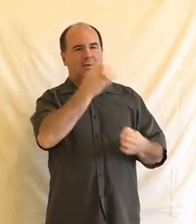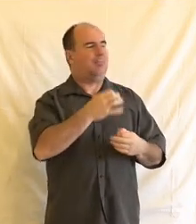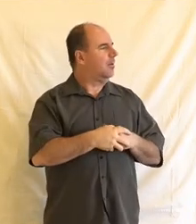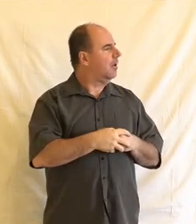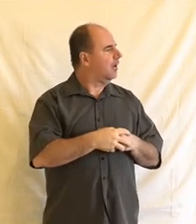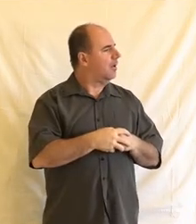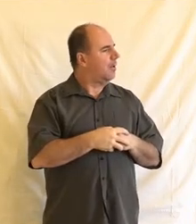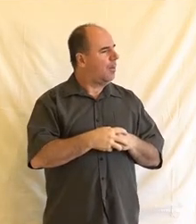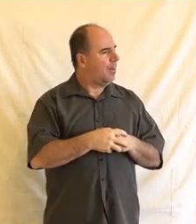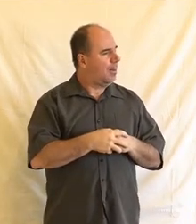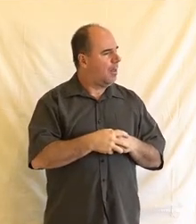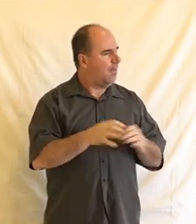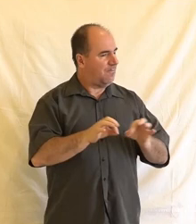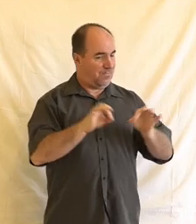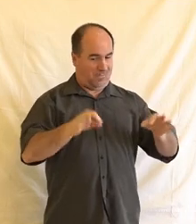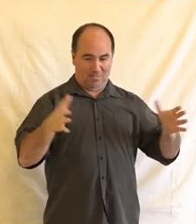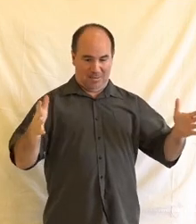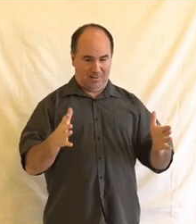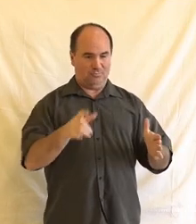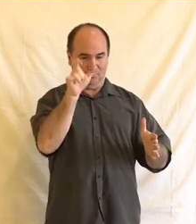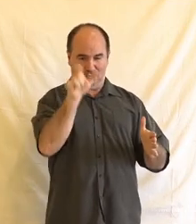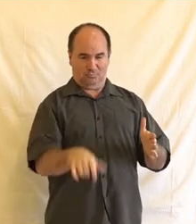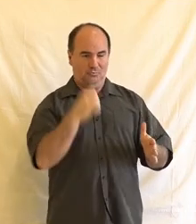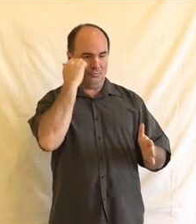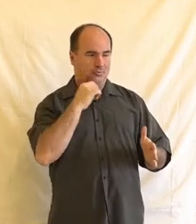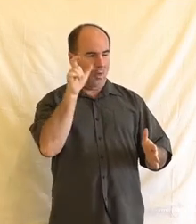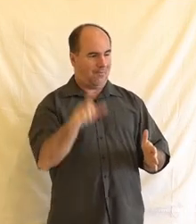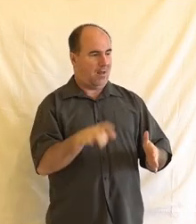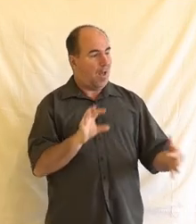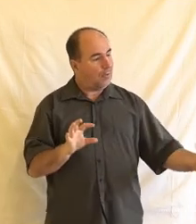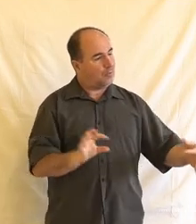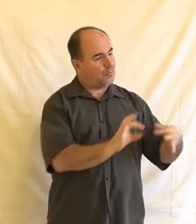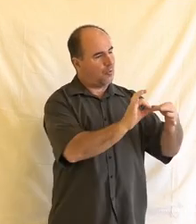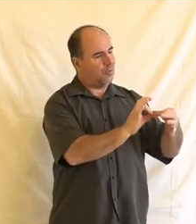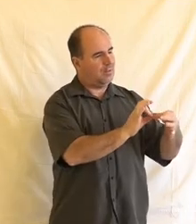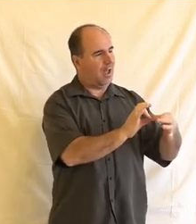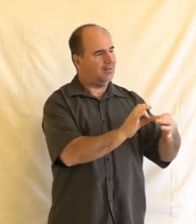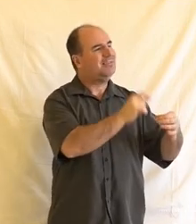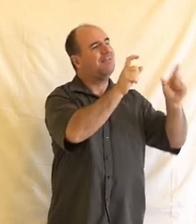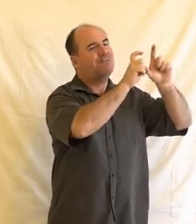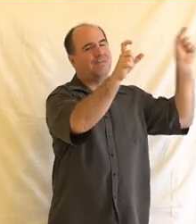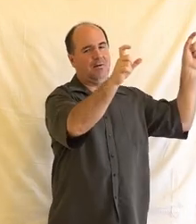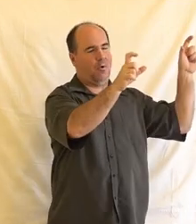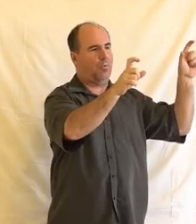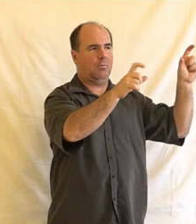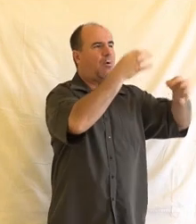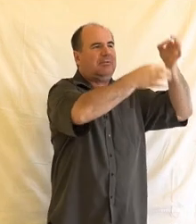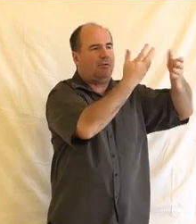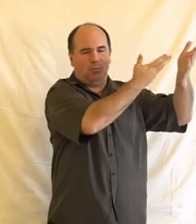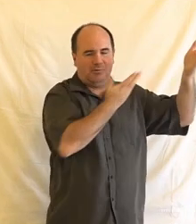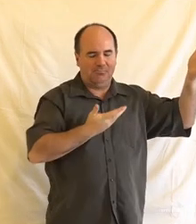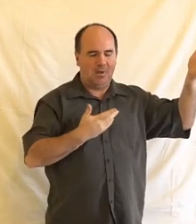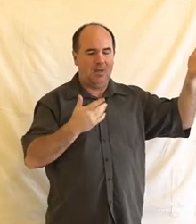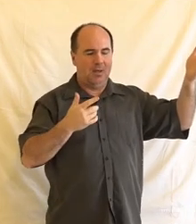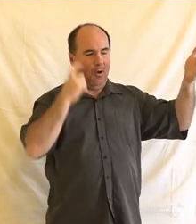A to je vymizění člověka při kontaktu občana nebo spotřebitelé v kontaktu s nějakou firmou nebo institucí. Mám na